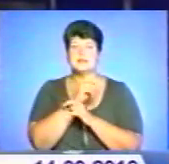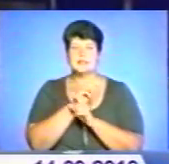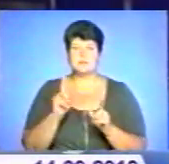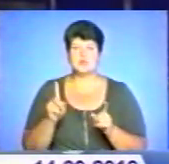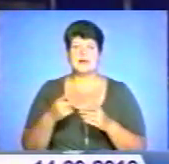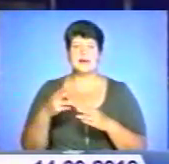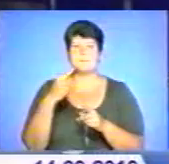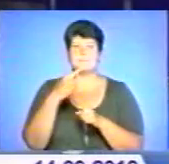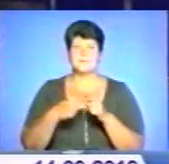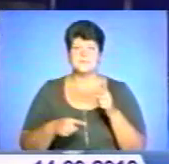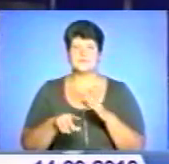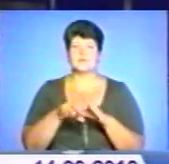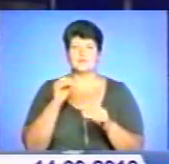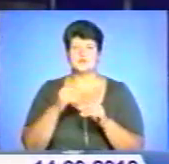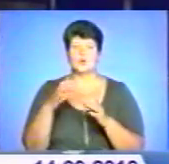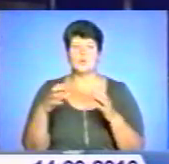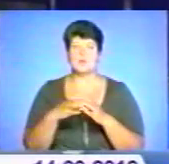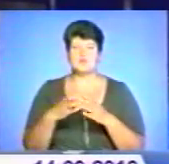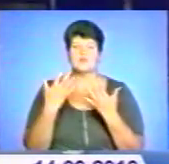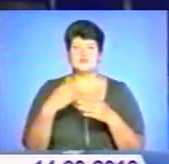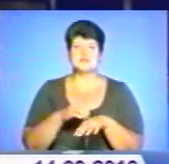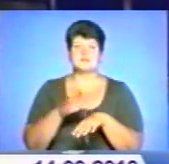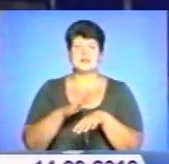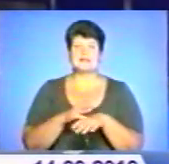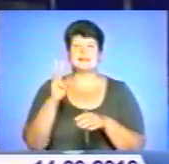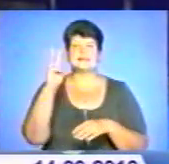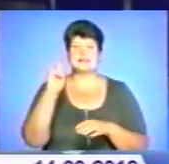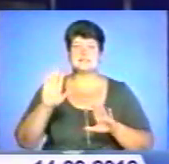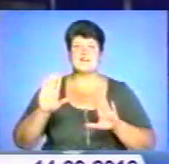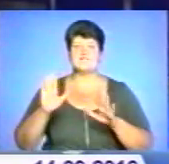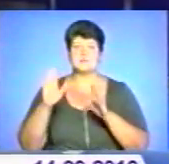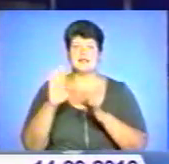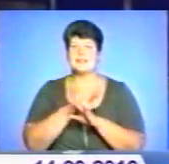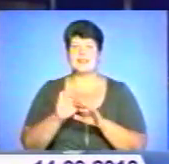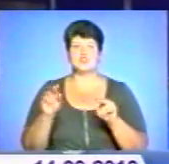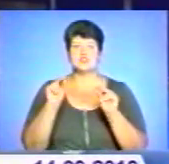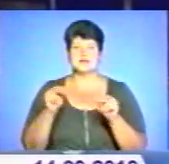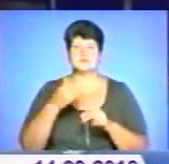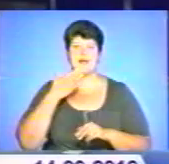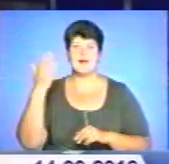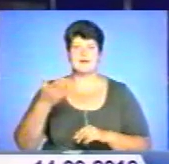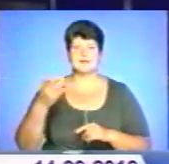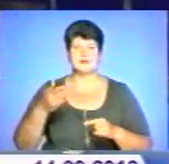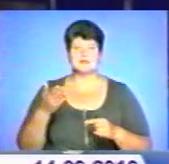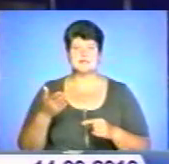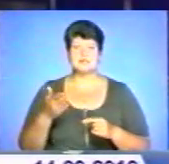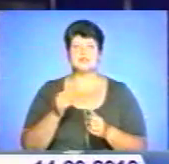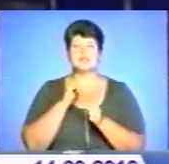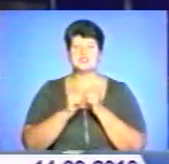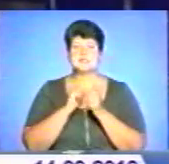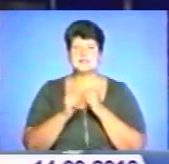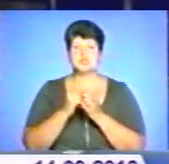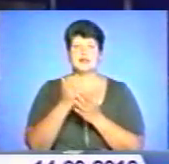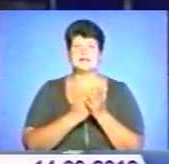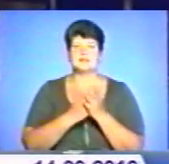екваторі передвиборчої кампанії вже зафіксовано більше як 300 випадків нечесної агітації. Найчастіше кандидати в депутати